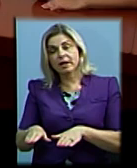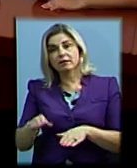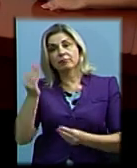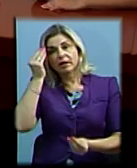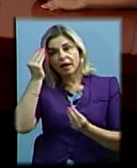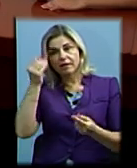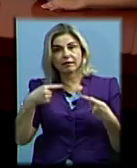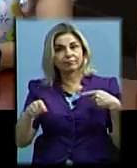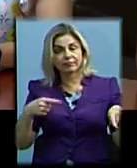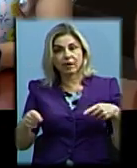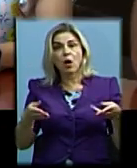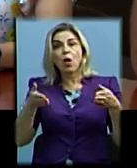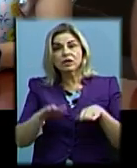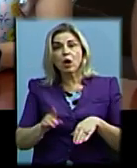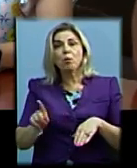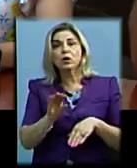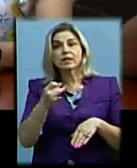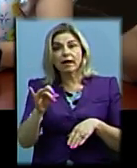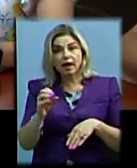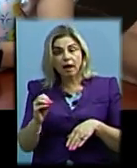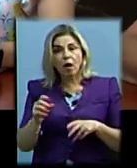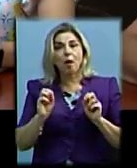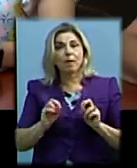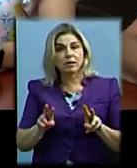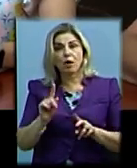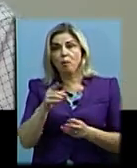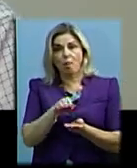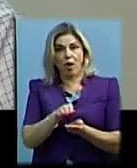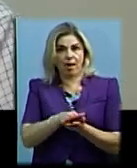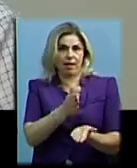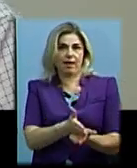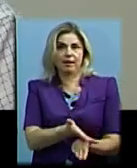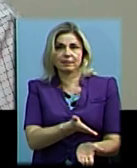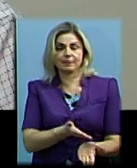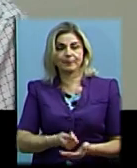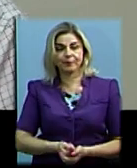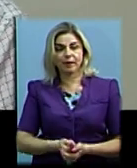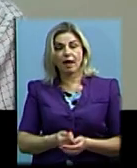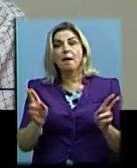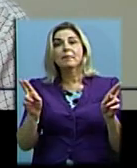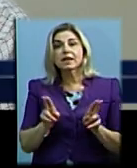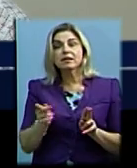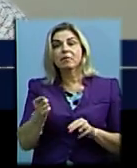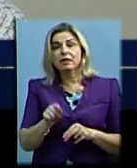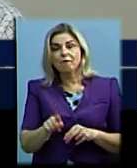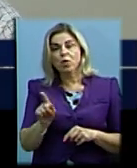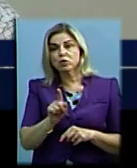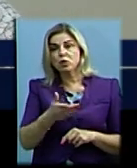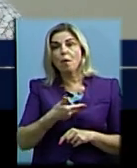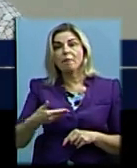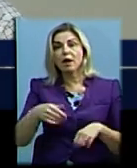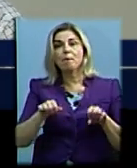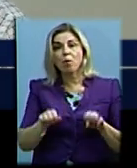розділились. Залишити її в музеї безпечно, але ж могила є. Але сам принцип того, що ми